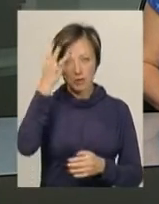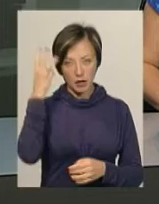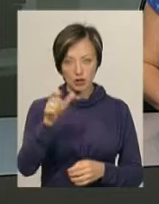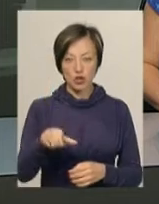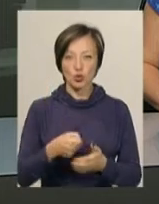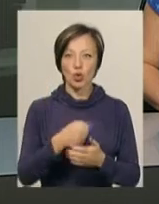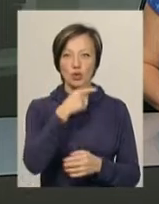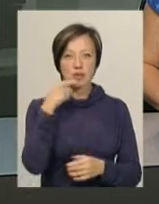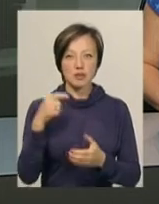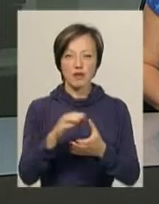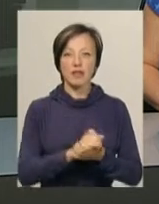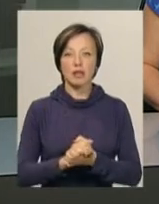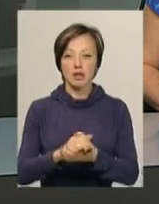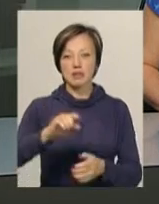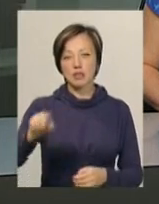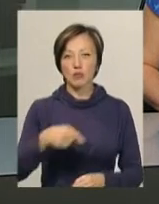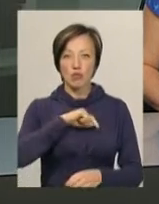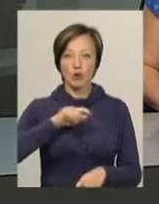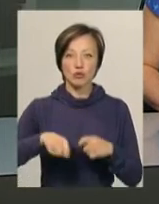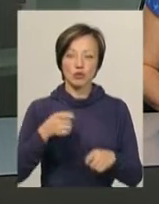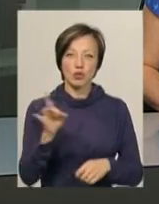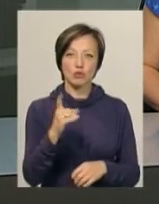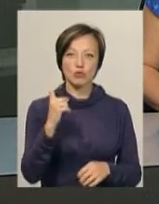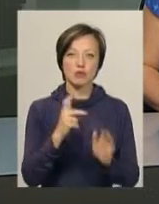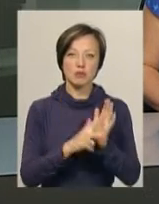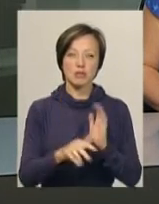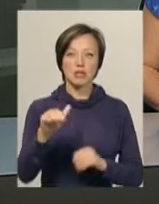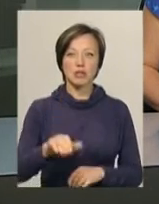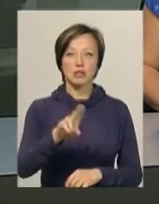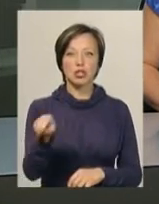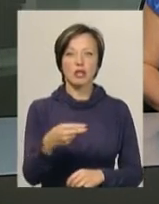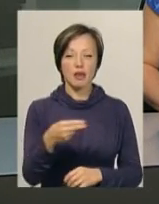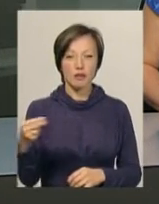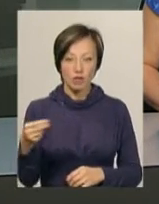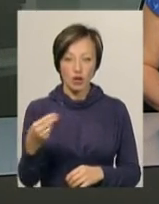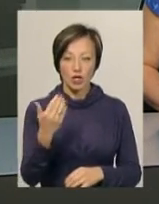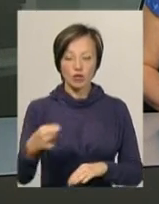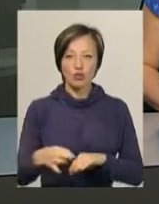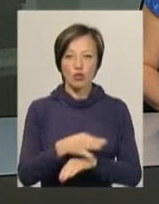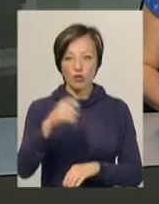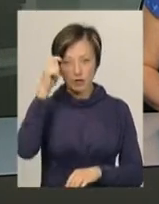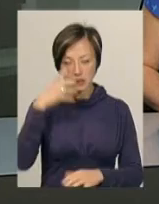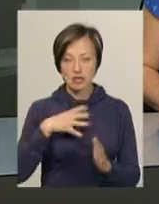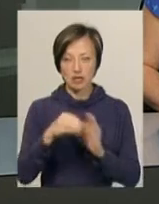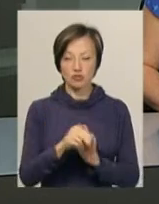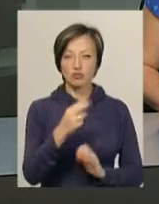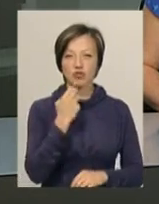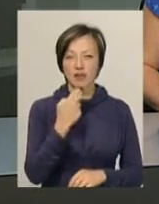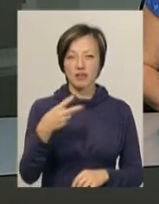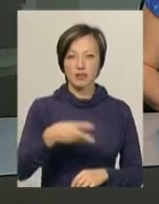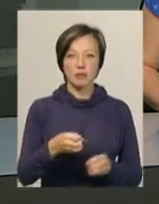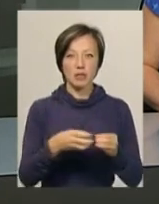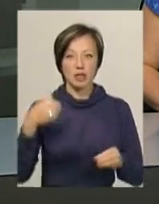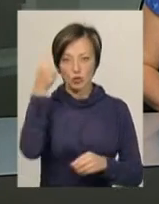Російської Федерації про стягнення моральної шкоди в розмірі 180 тисяч євро. Її чоловік загинув у червні 2015